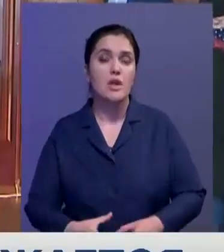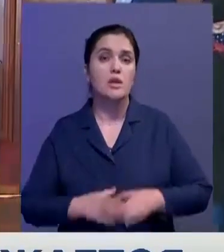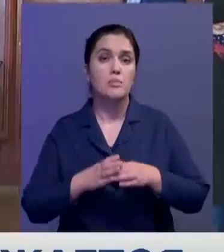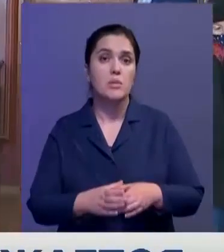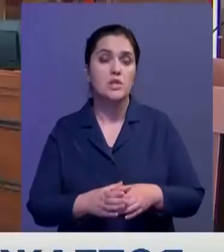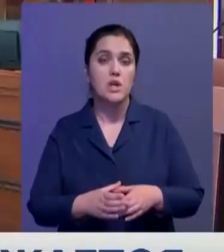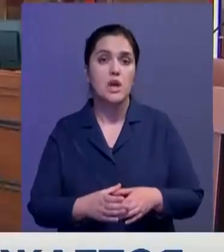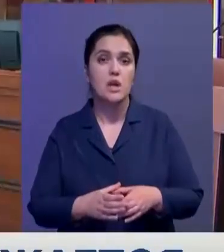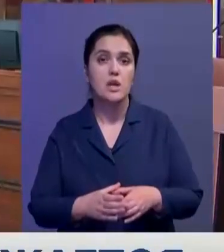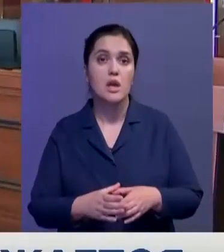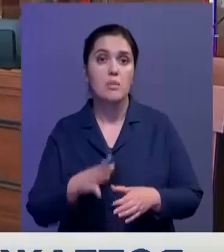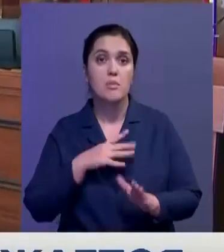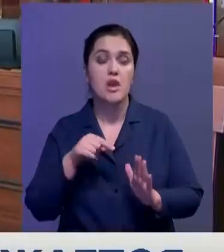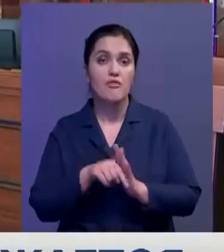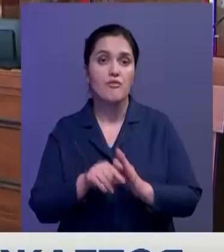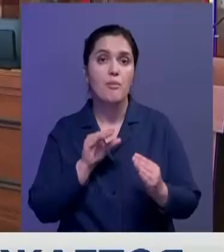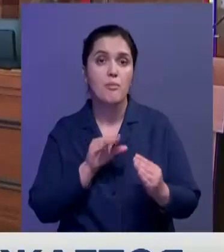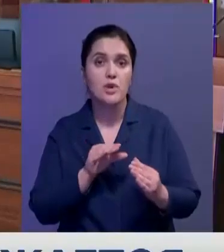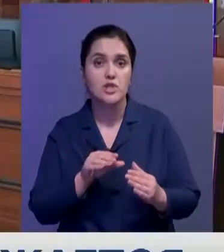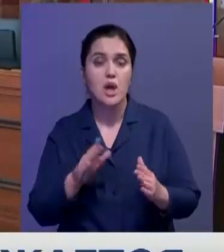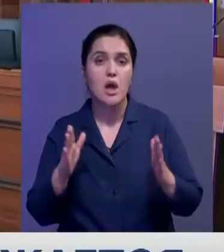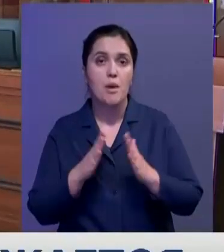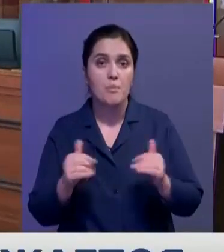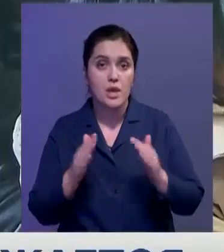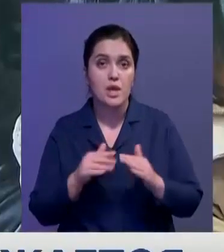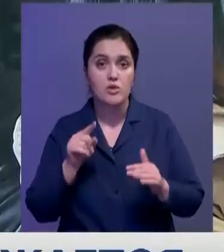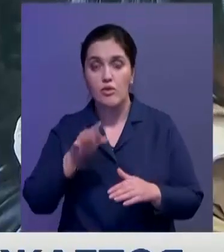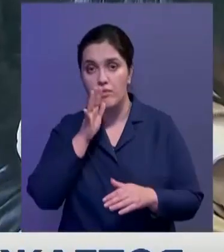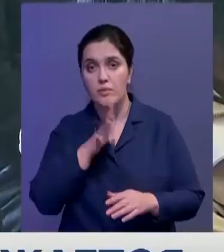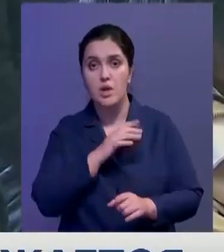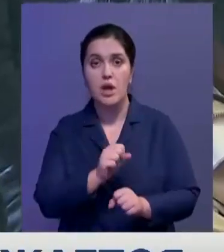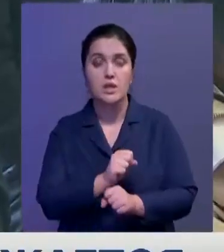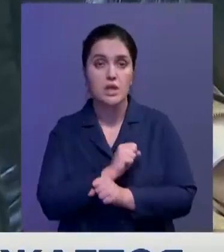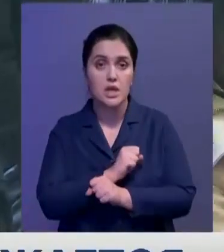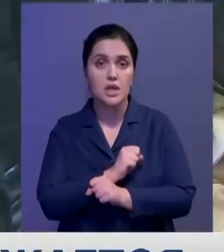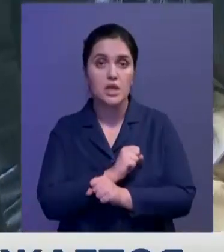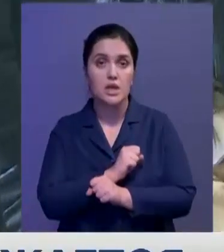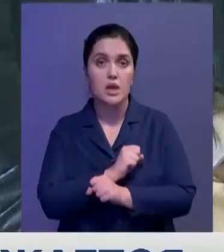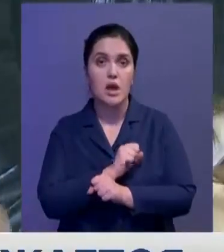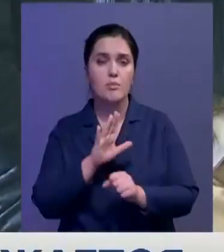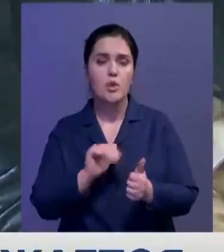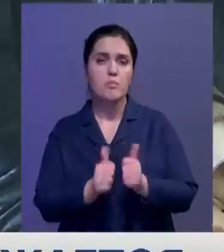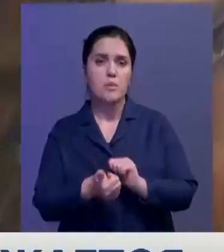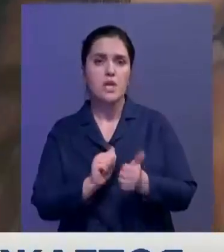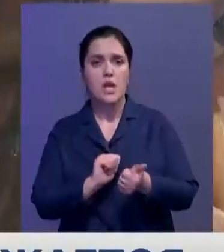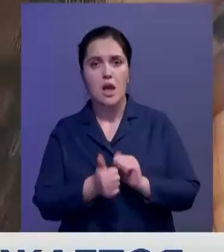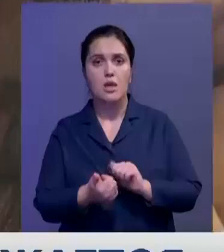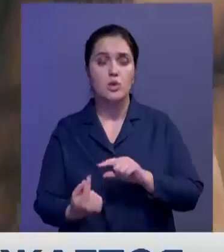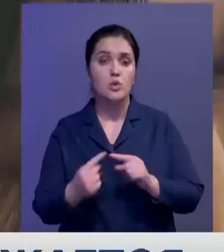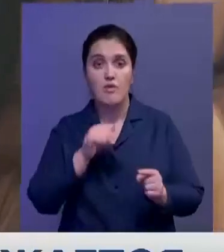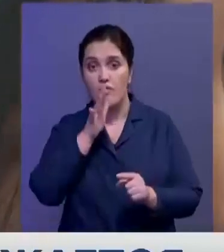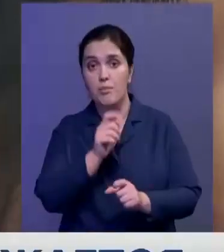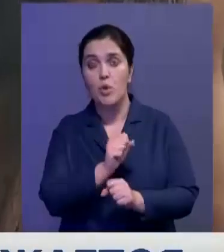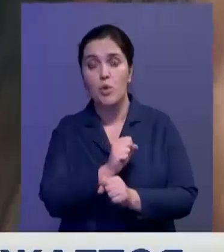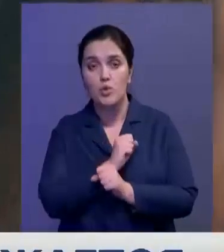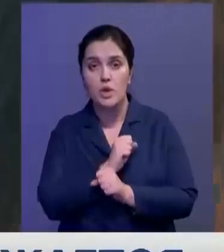были в машине, другие в палатке и в тот момент отдыхали. И вот потом они меняли друг друга. И вот в момент отдыха